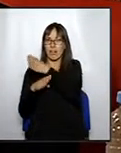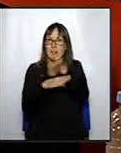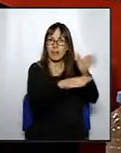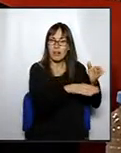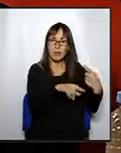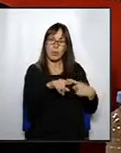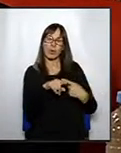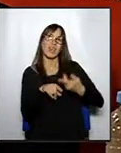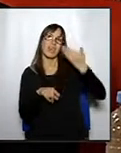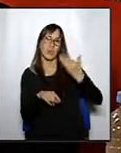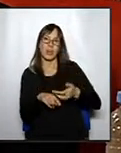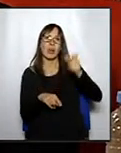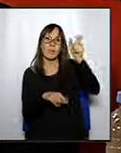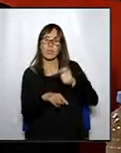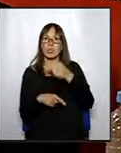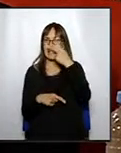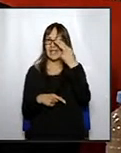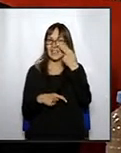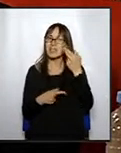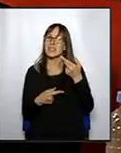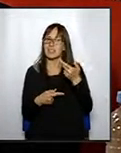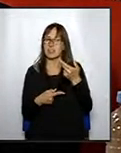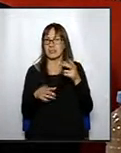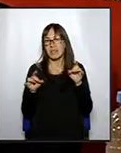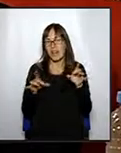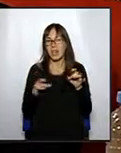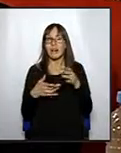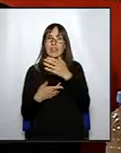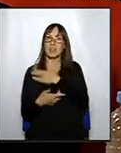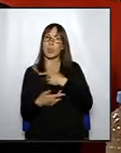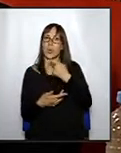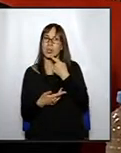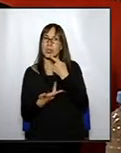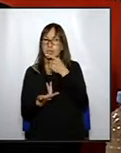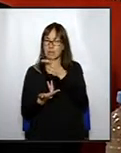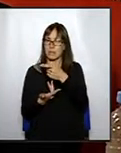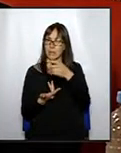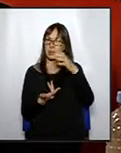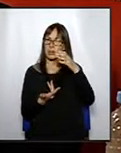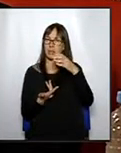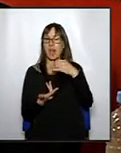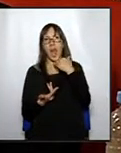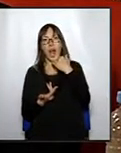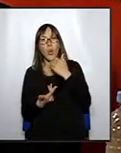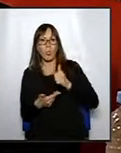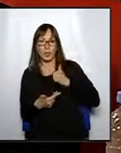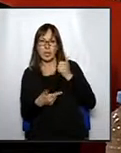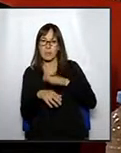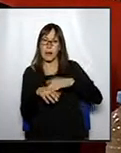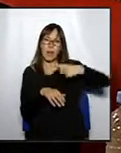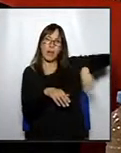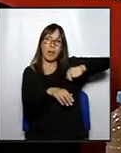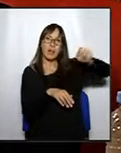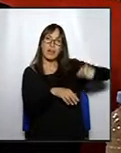és d'una especial rellevança pels interessos de tots els ciutadans de Vic. Per tant, no entendríem que vostès no volguessin donar l'oportunitat a que els vigatans